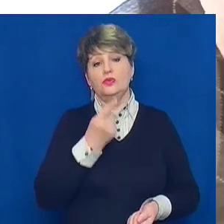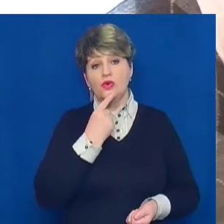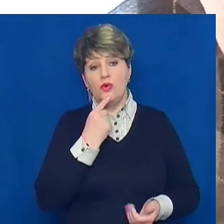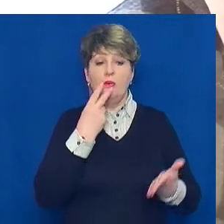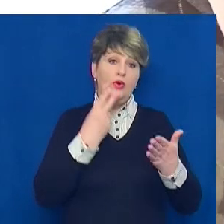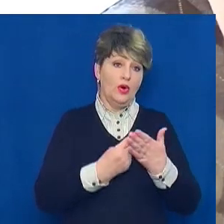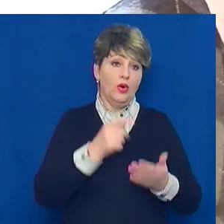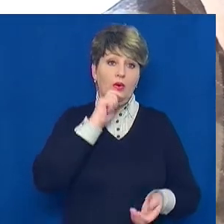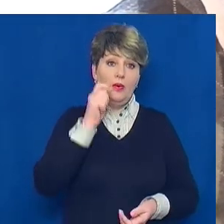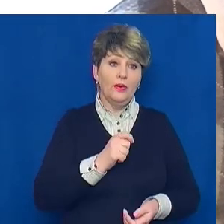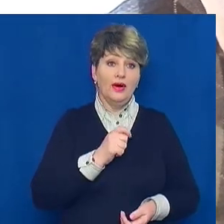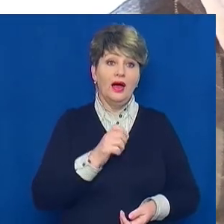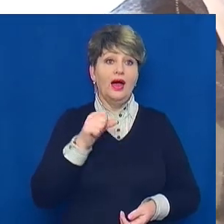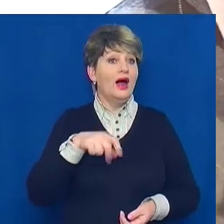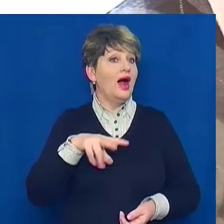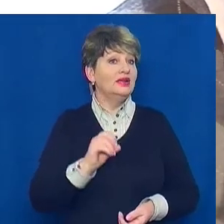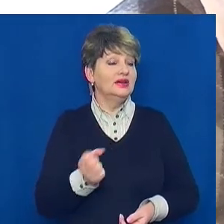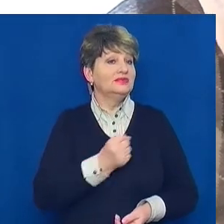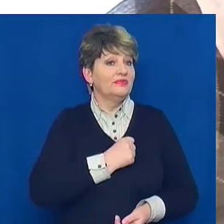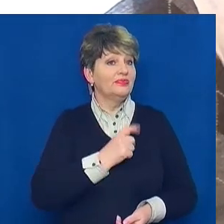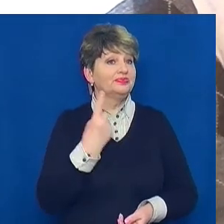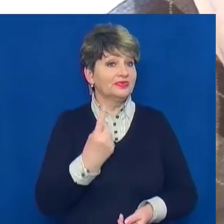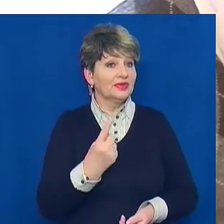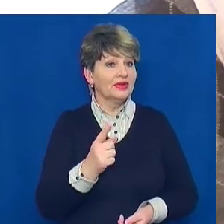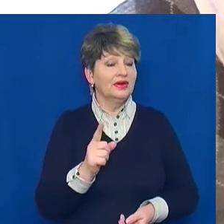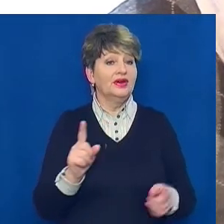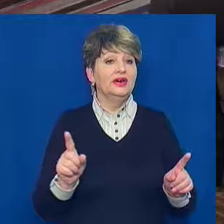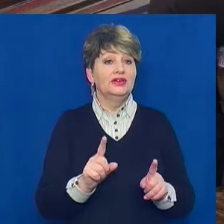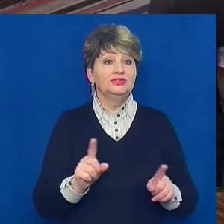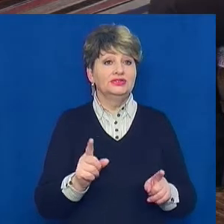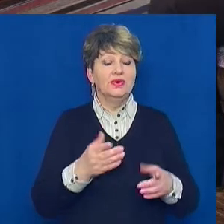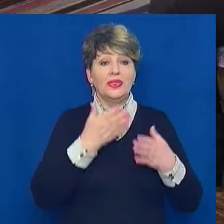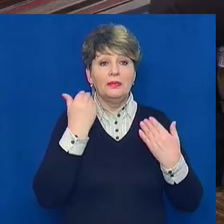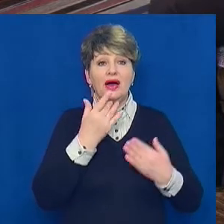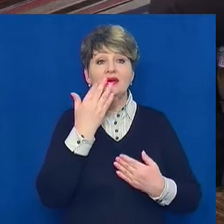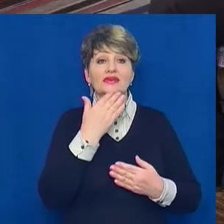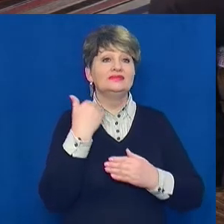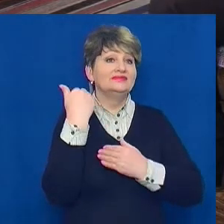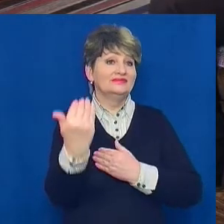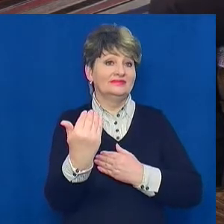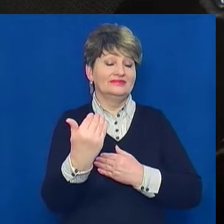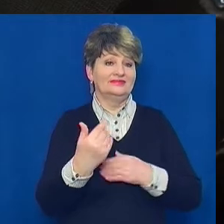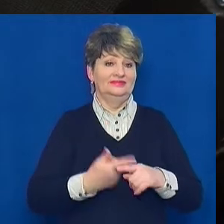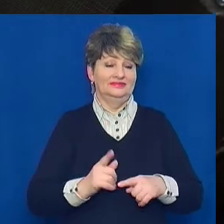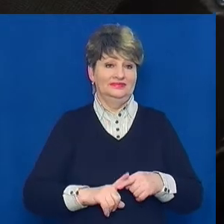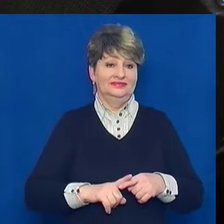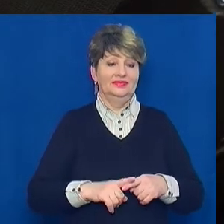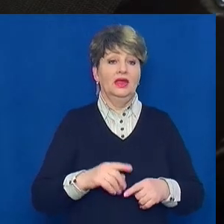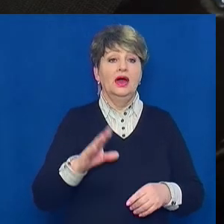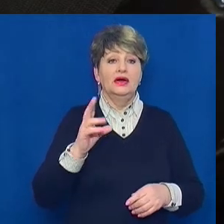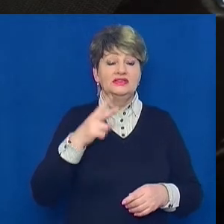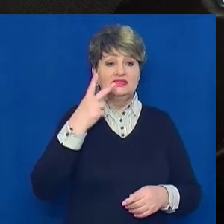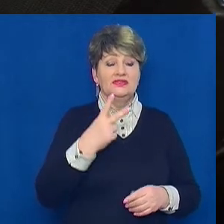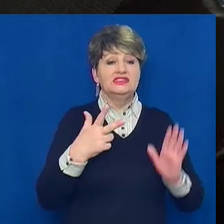українські канали. Але прикро одне, що немає там іноземних каналів. Із 28 січня безкоштовно українці не зможуть